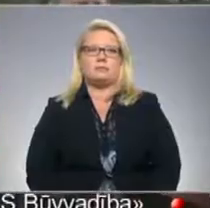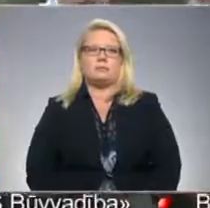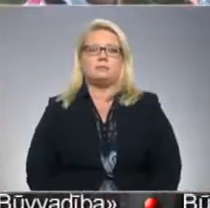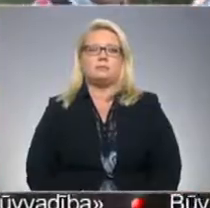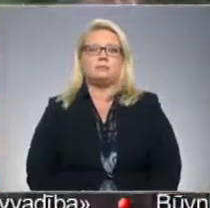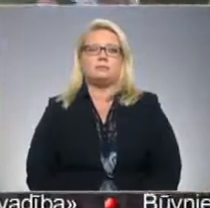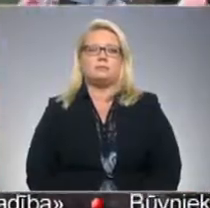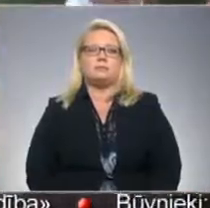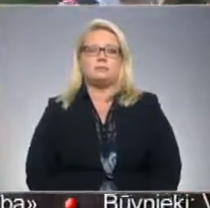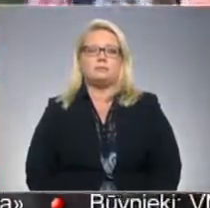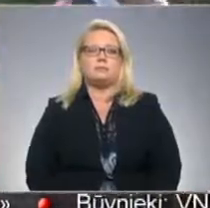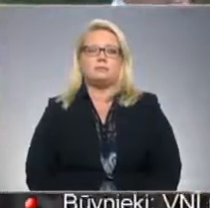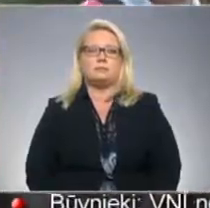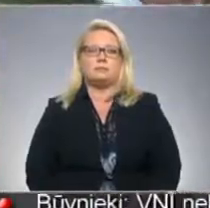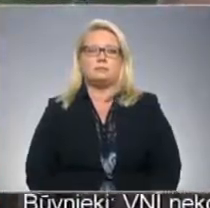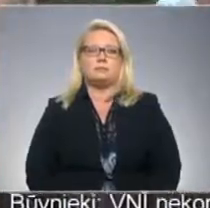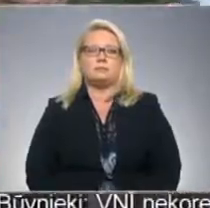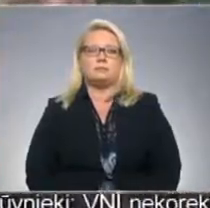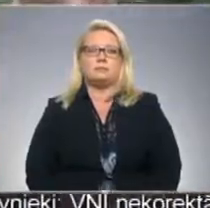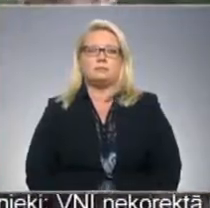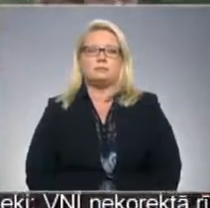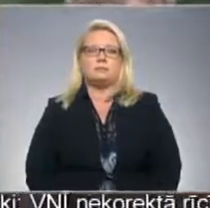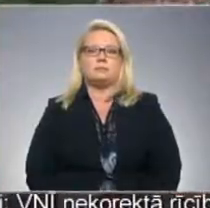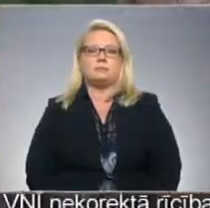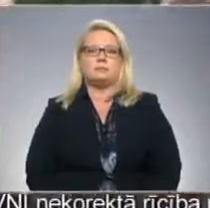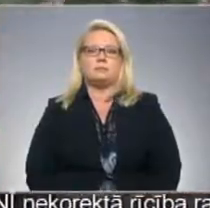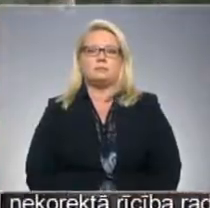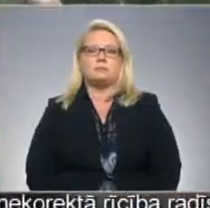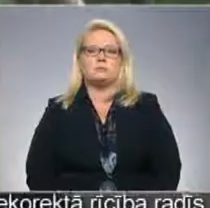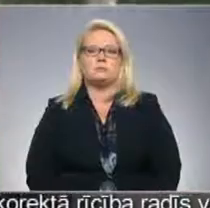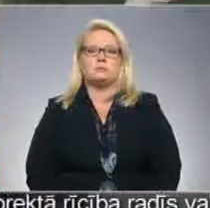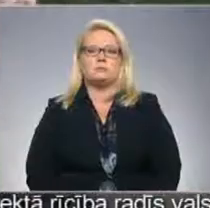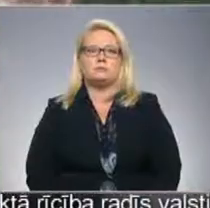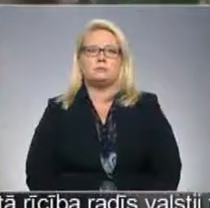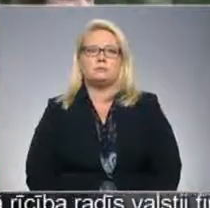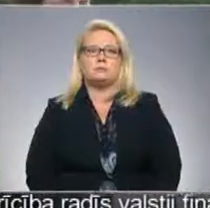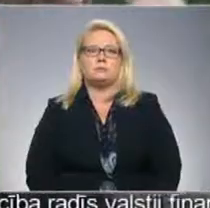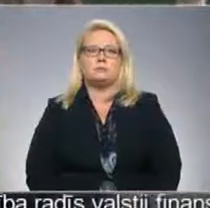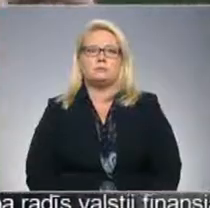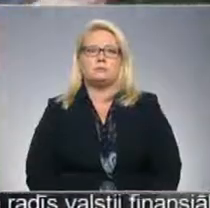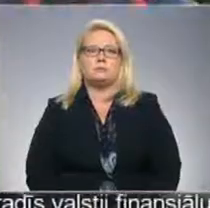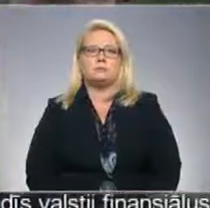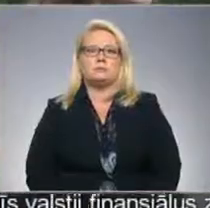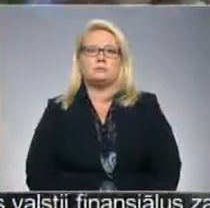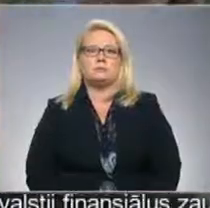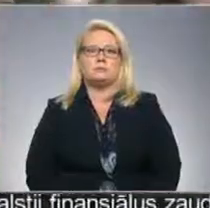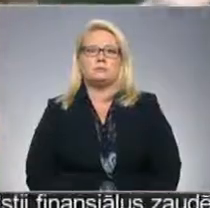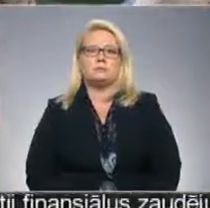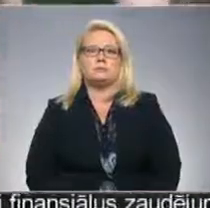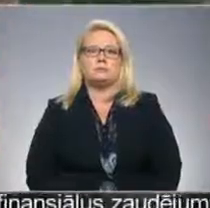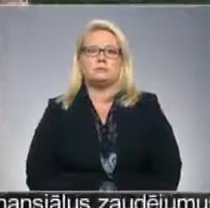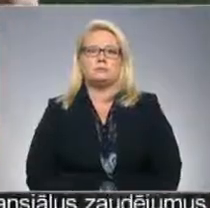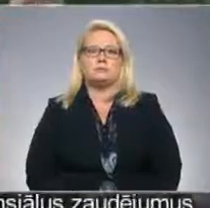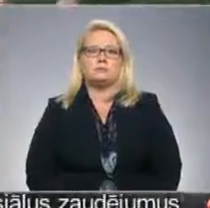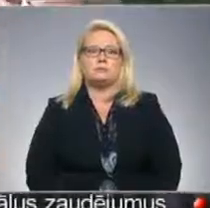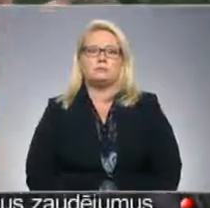ietis, mēs pats cēlasim savas rokas, mēs iesiniem vajag atviekšā. Lāsmas